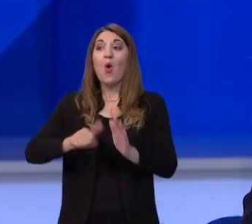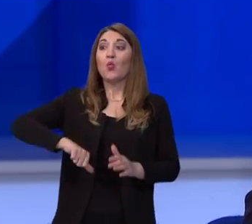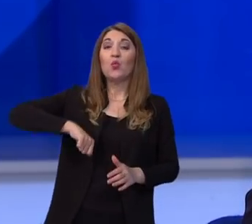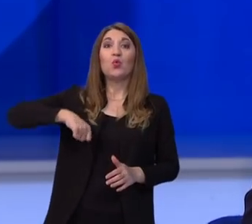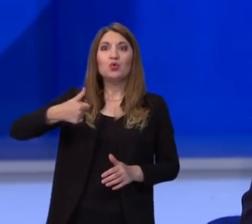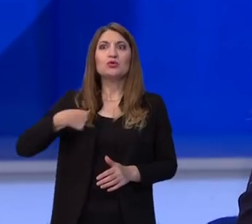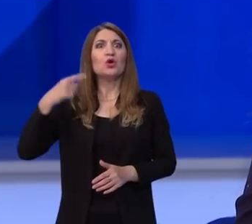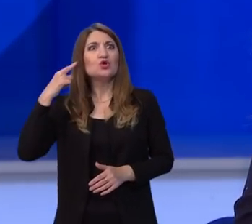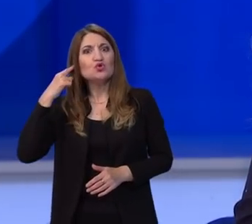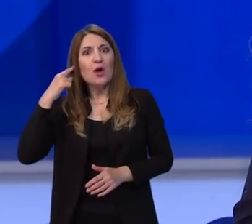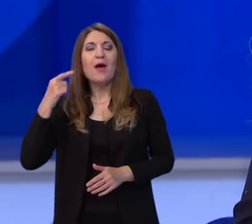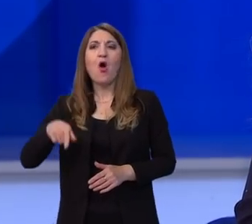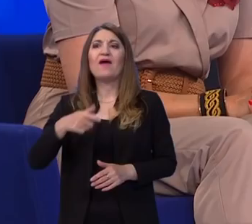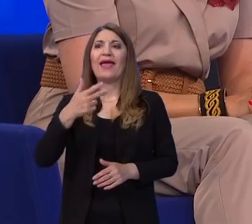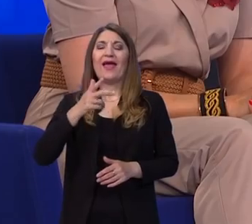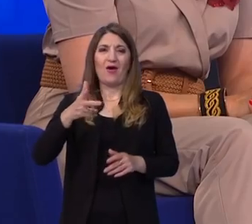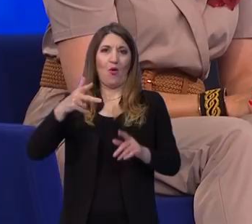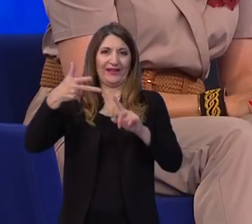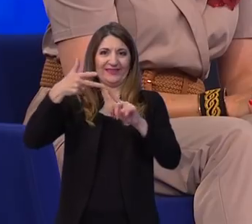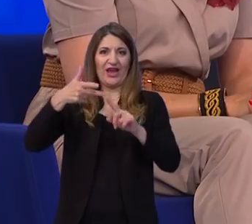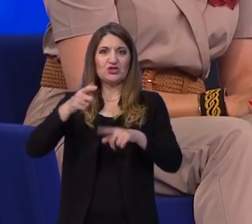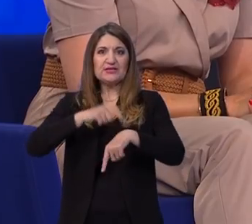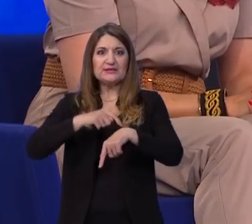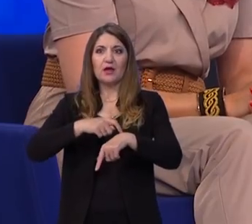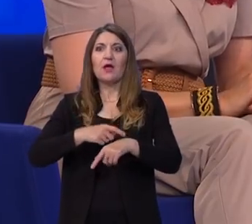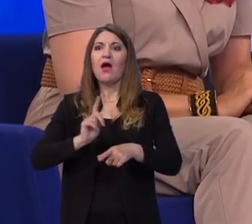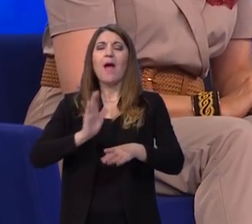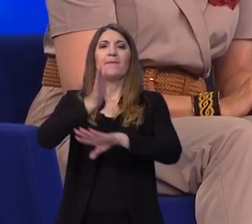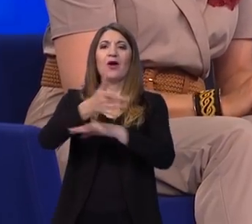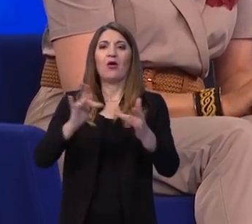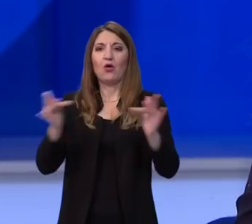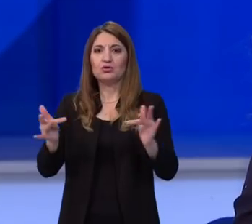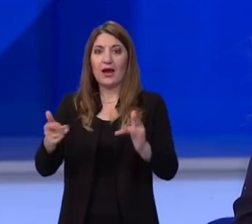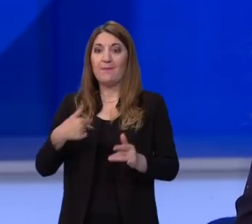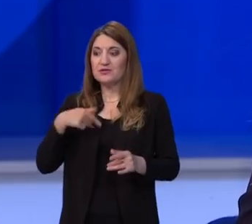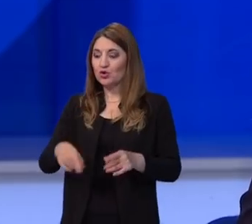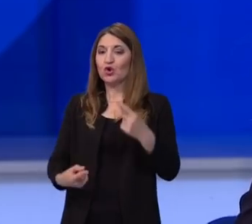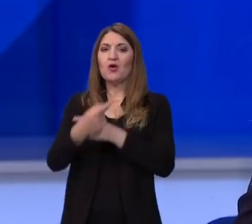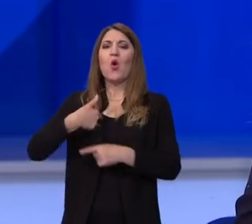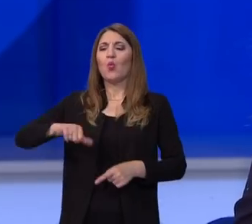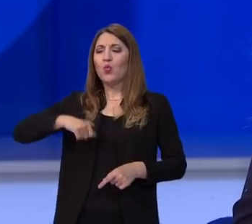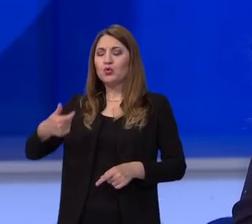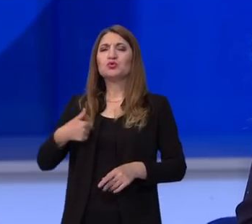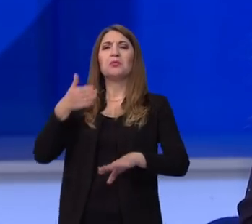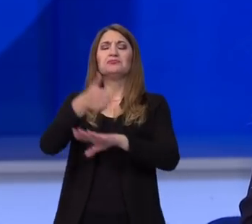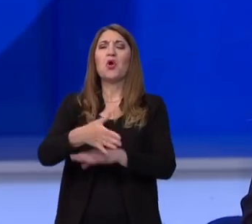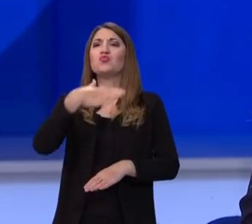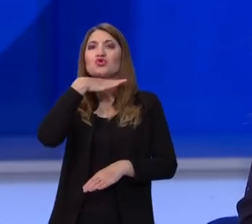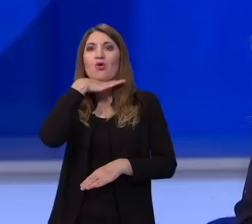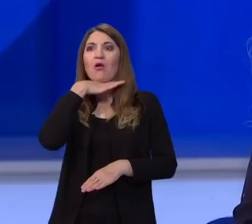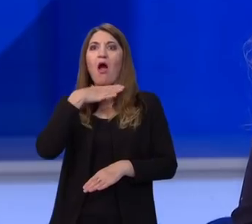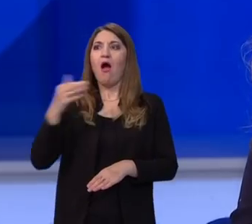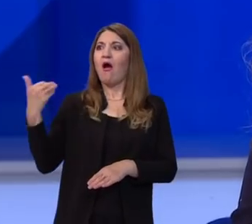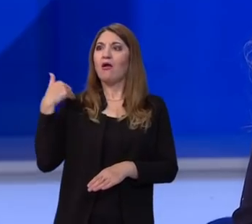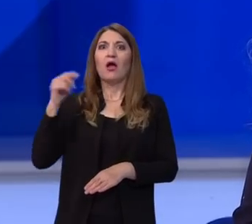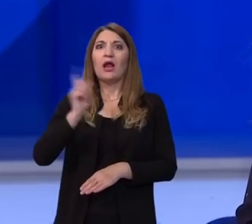saznali da ste od trećeg sata s nekim razredom odjednom na online nastavi. Meni se dogodilo da ste došli ujutro prečkolu, da smo dobili obavez da je